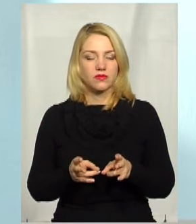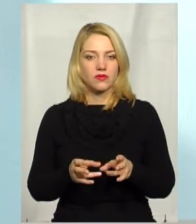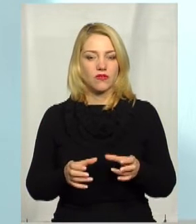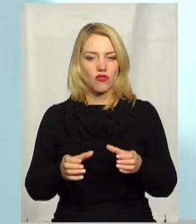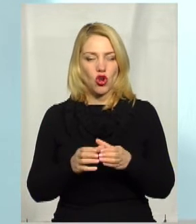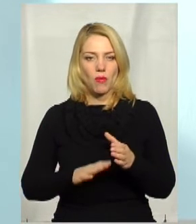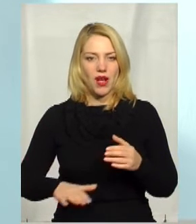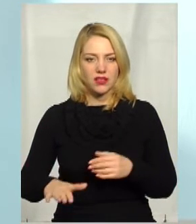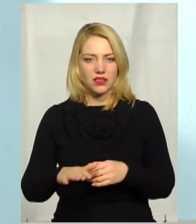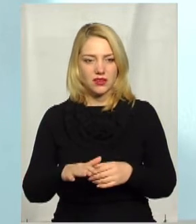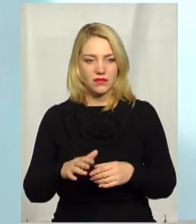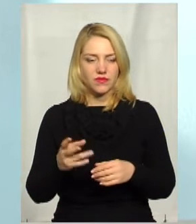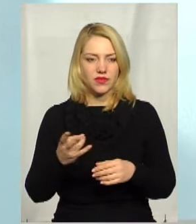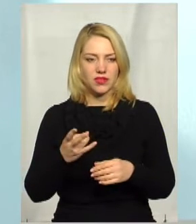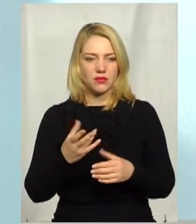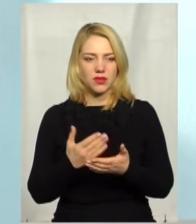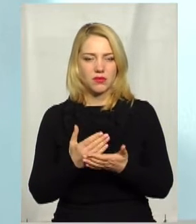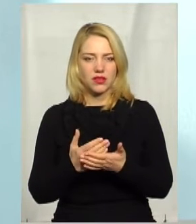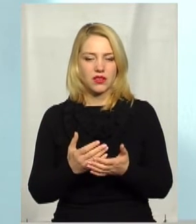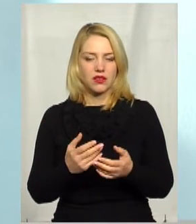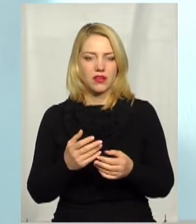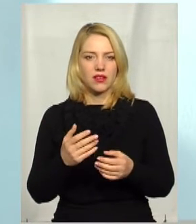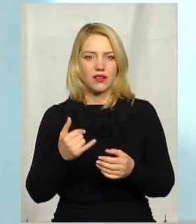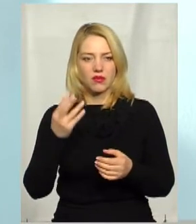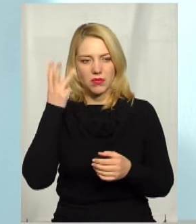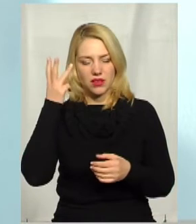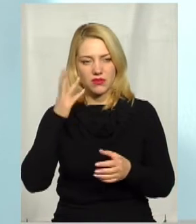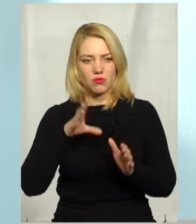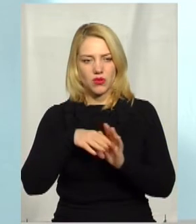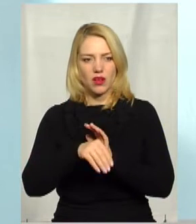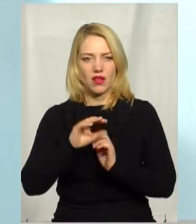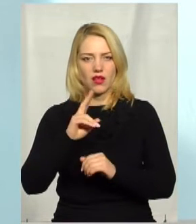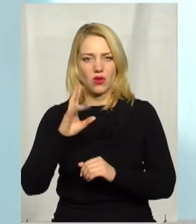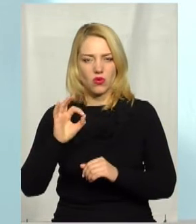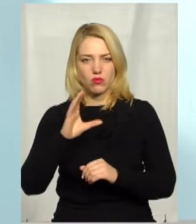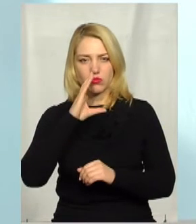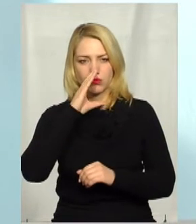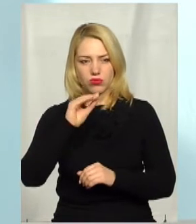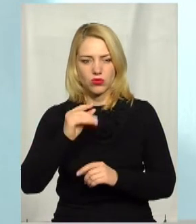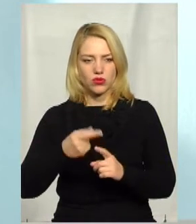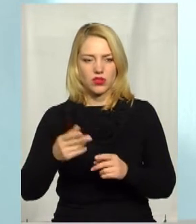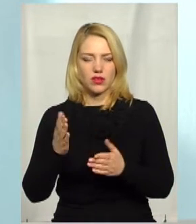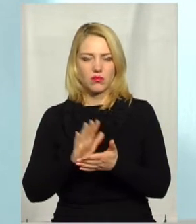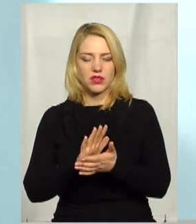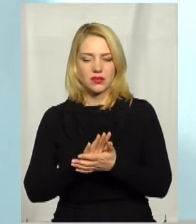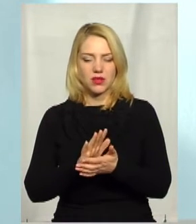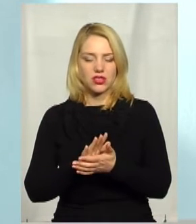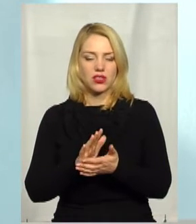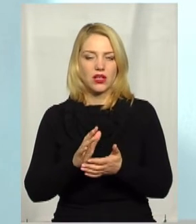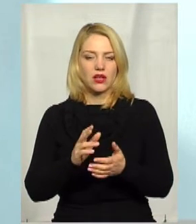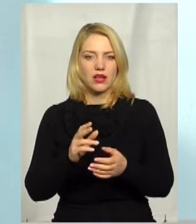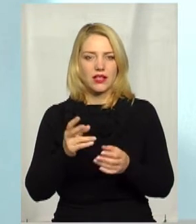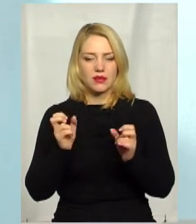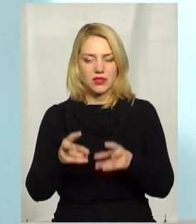збирати. Наприклад, в Хмельницькому запроваджено екобус, що небезпечні відходи збираються